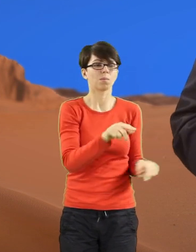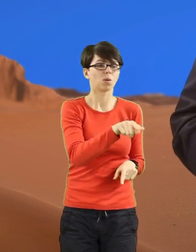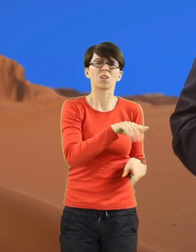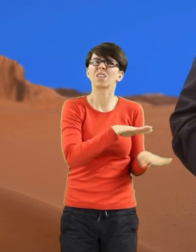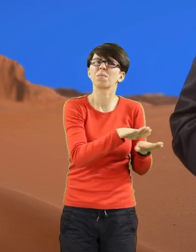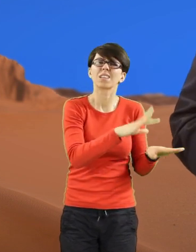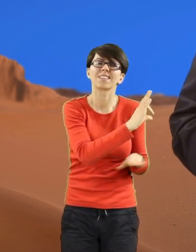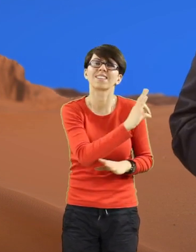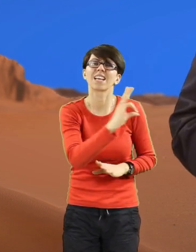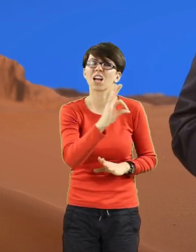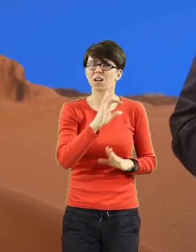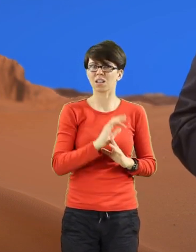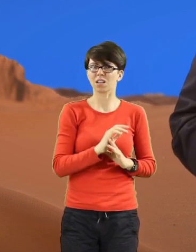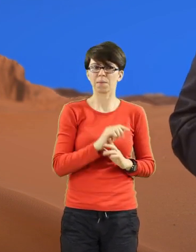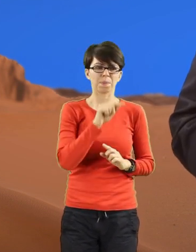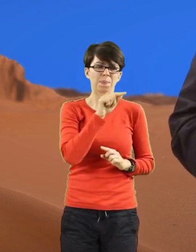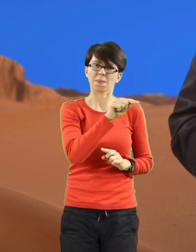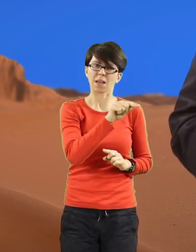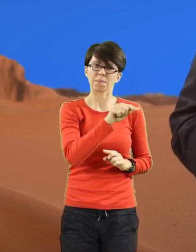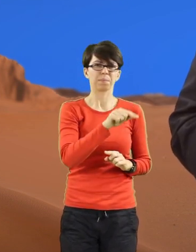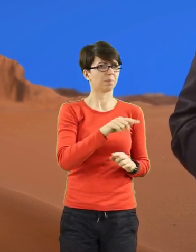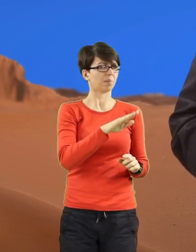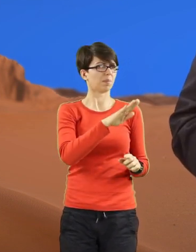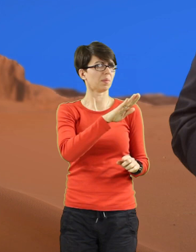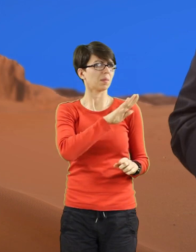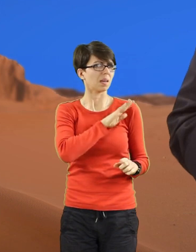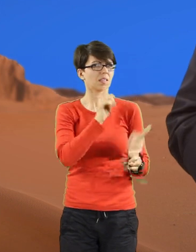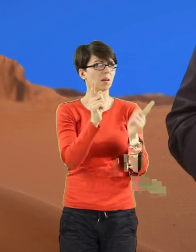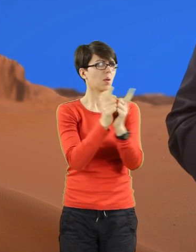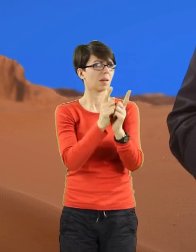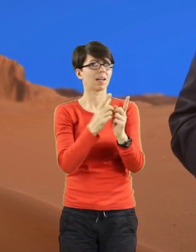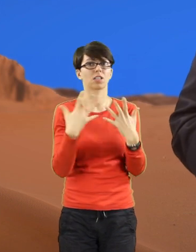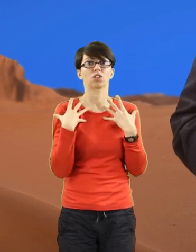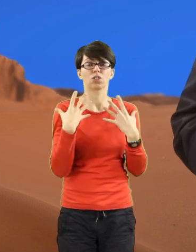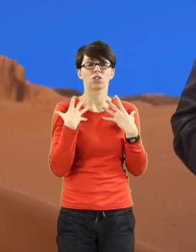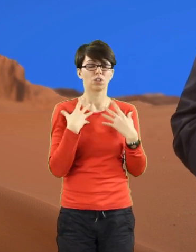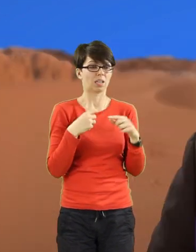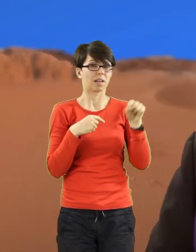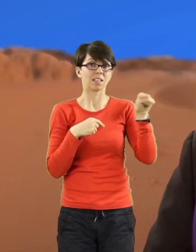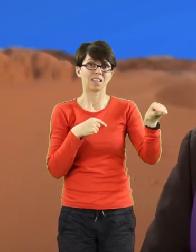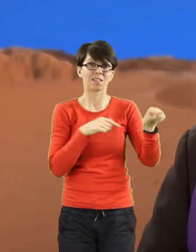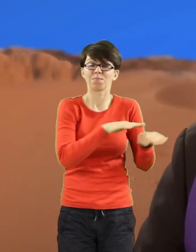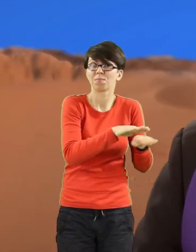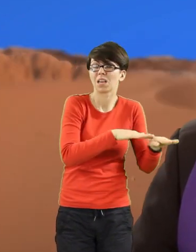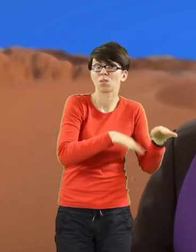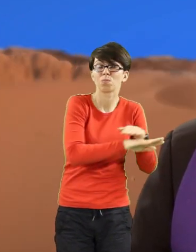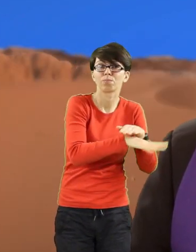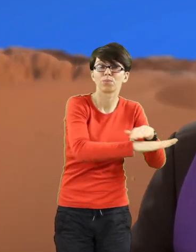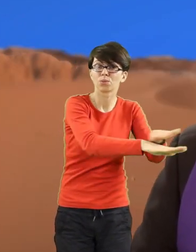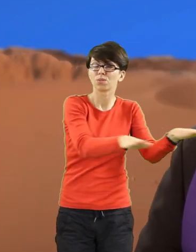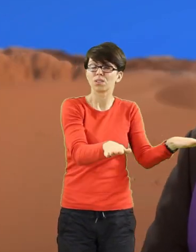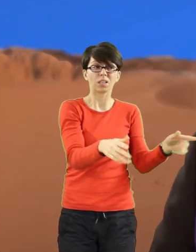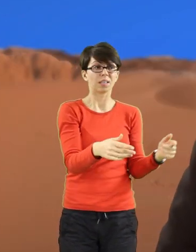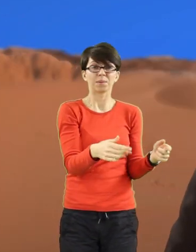gdzie życie spotyka się ze śmiercią. Gdzie